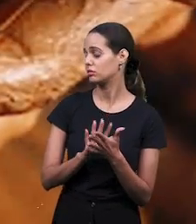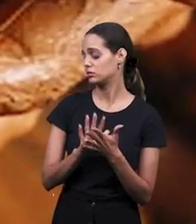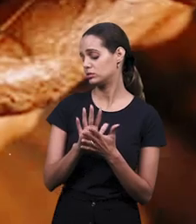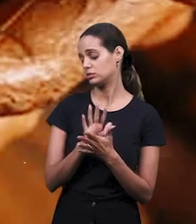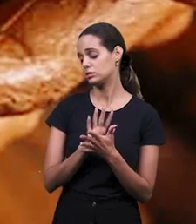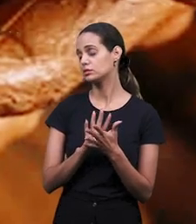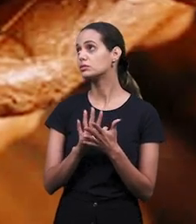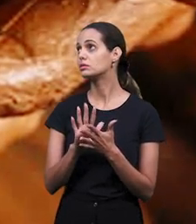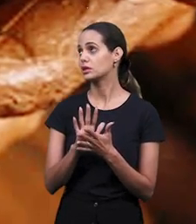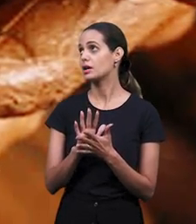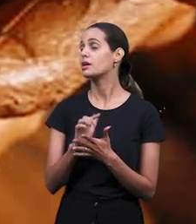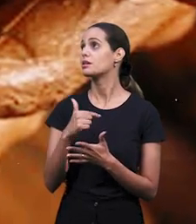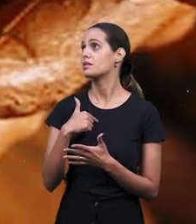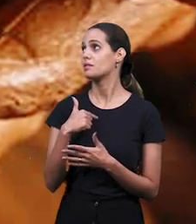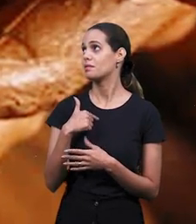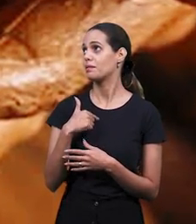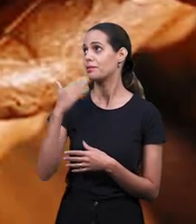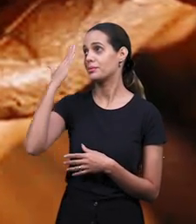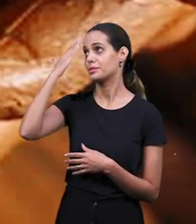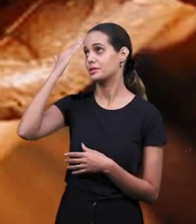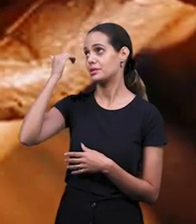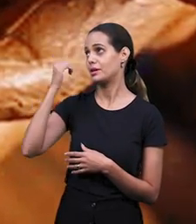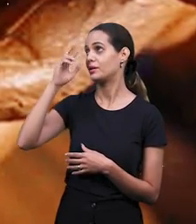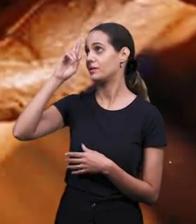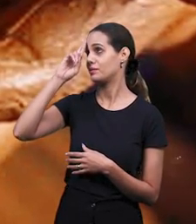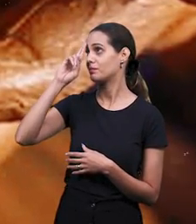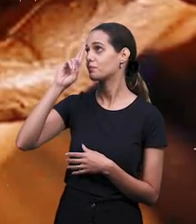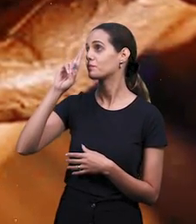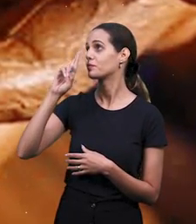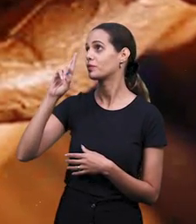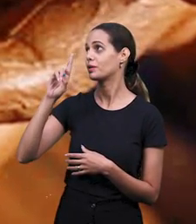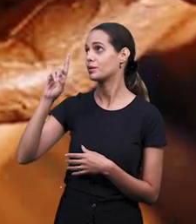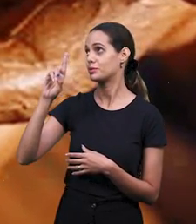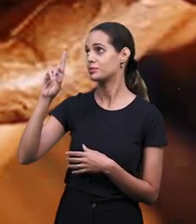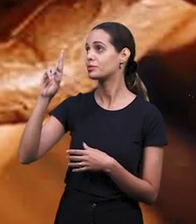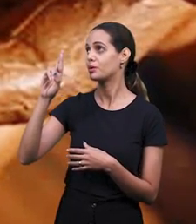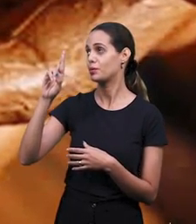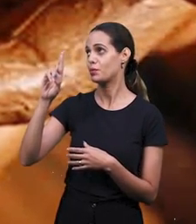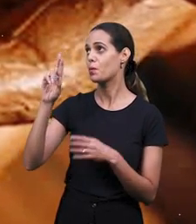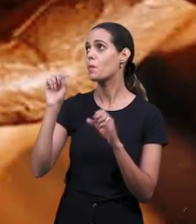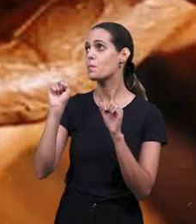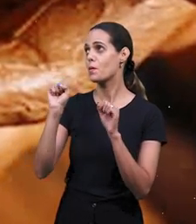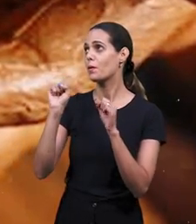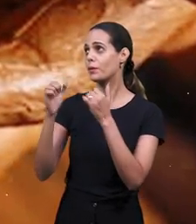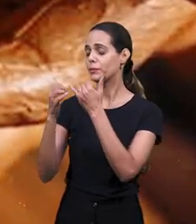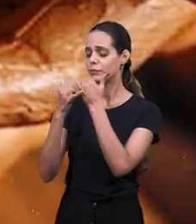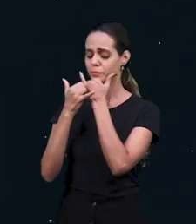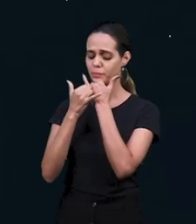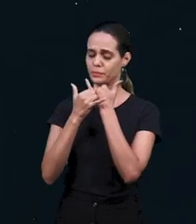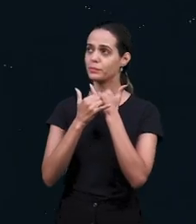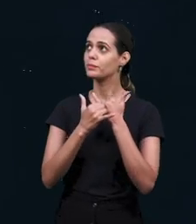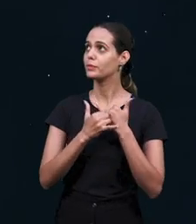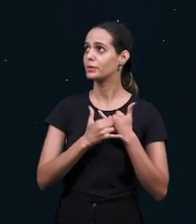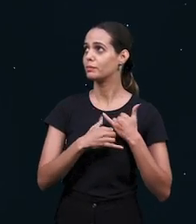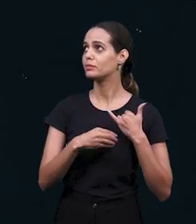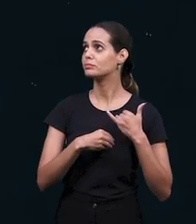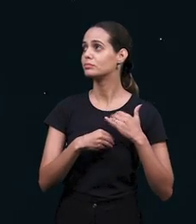Даже если я не в состоянии, ты можешь заполнить все пробелы.